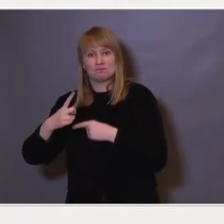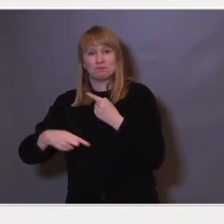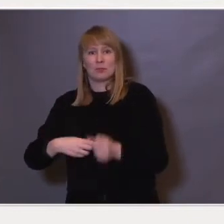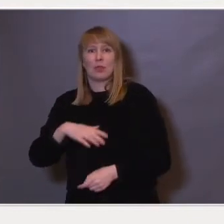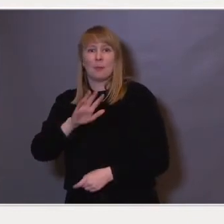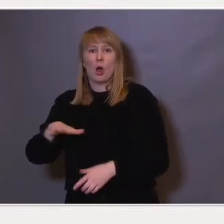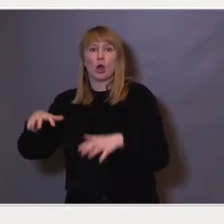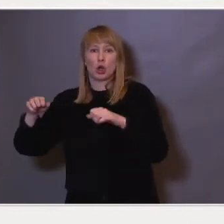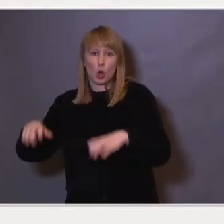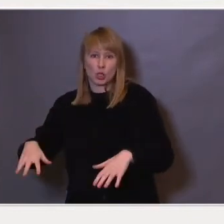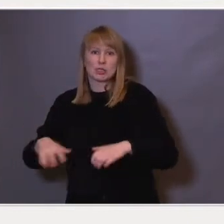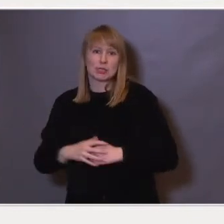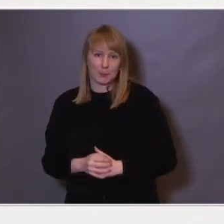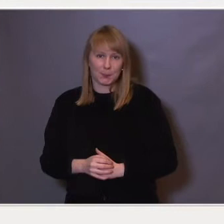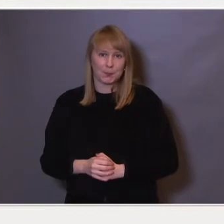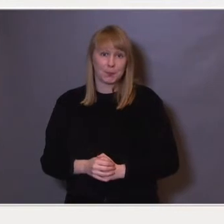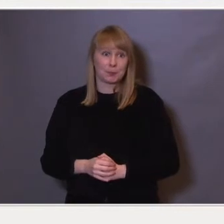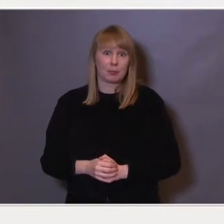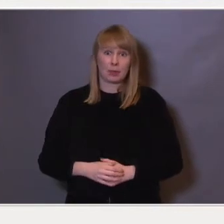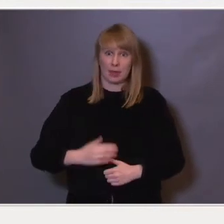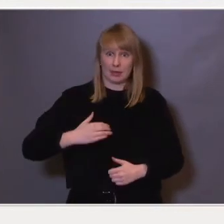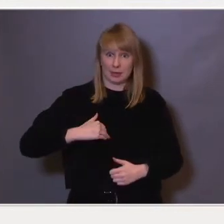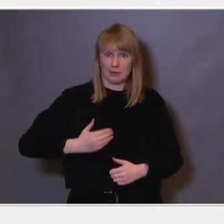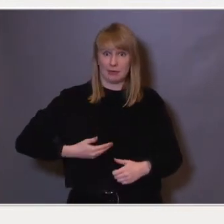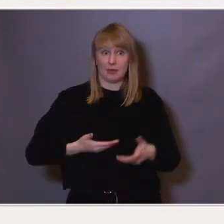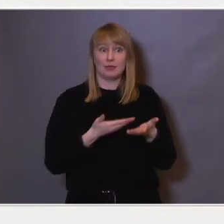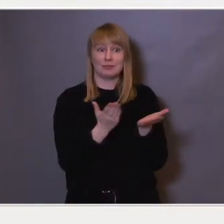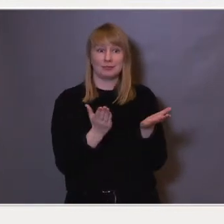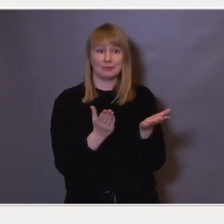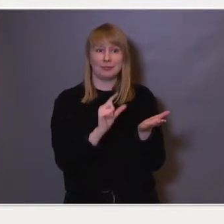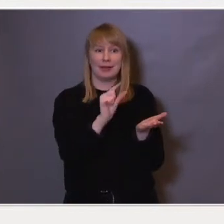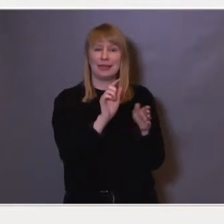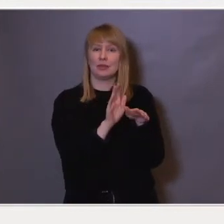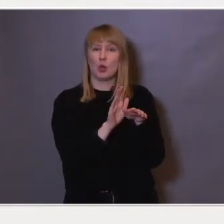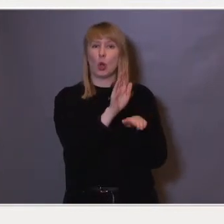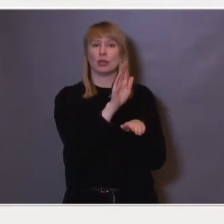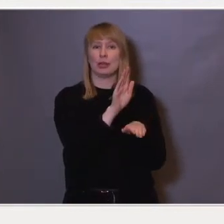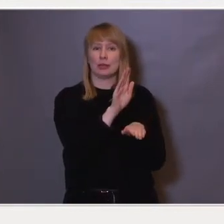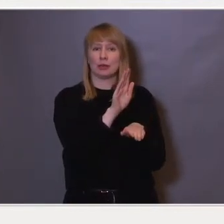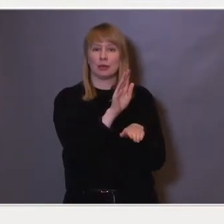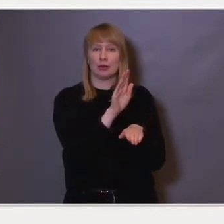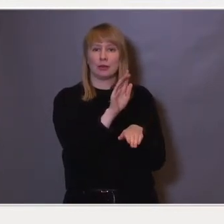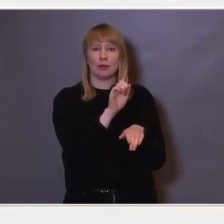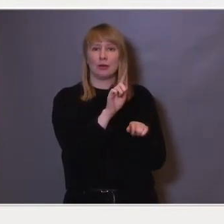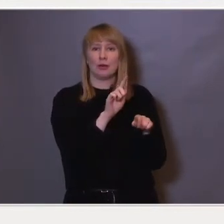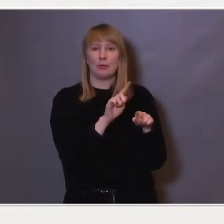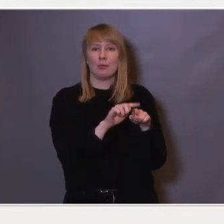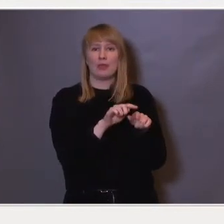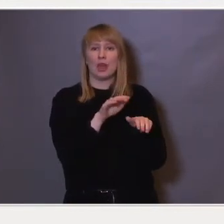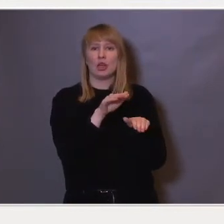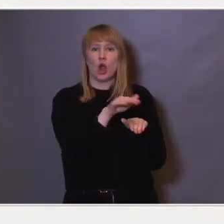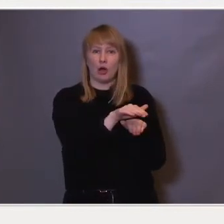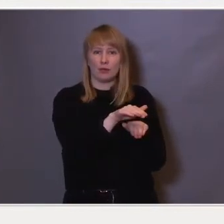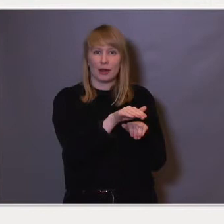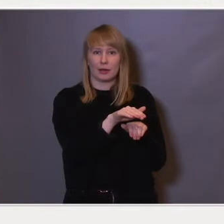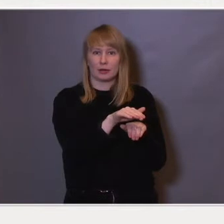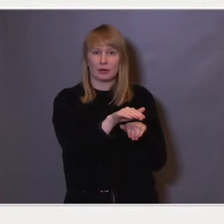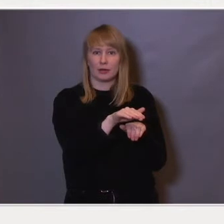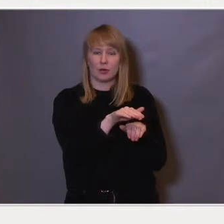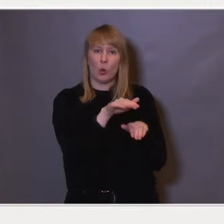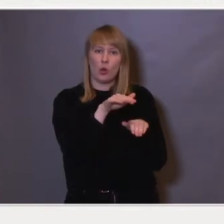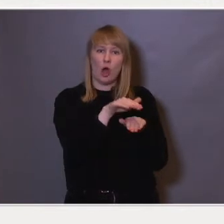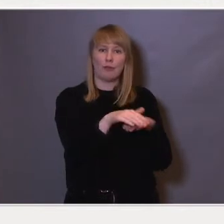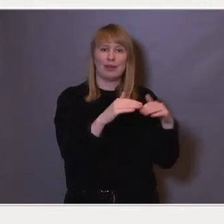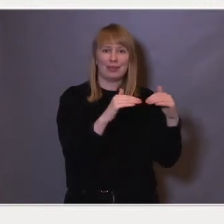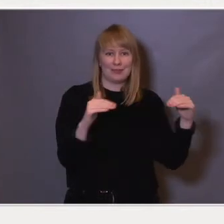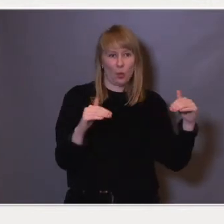barnløse. Også blant kvinner har det vært en liten økning, men den er langt lavere og på et mye lavere